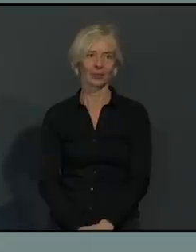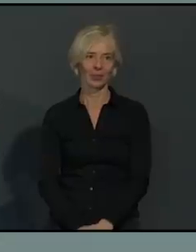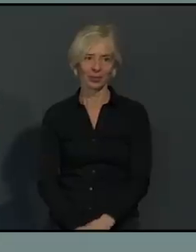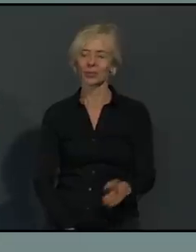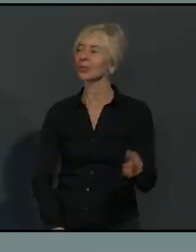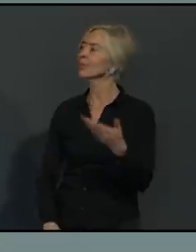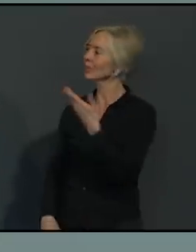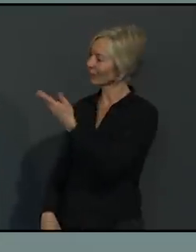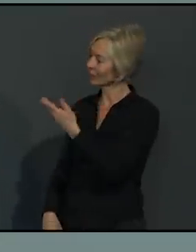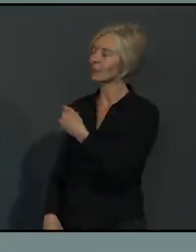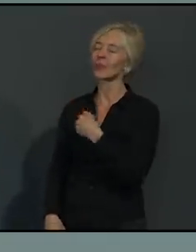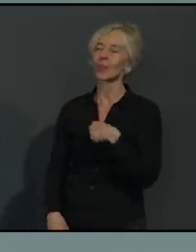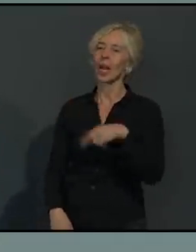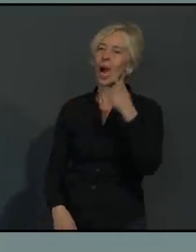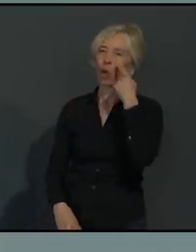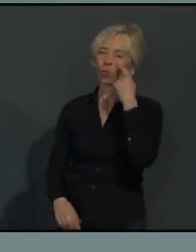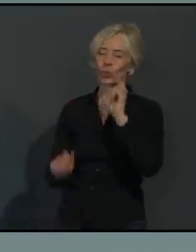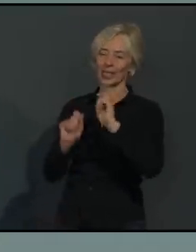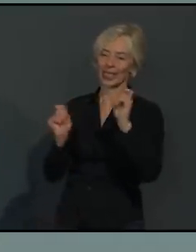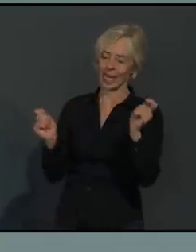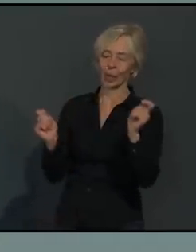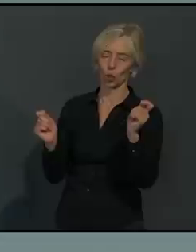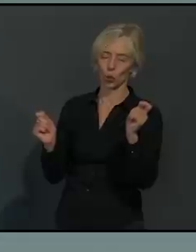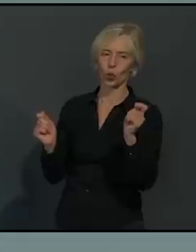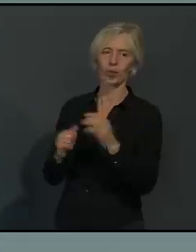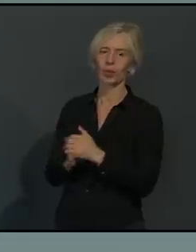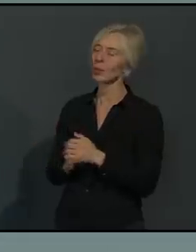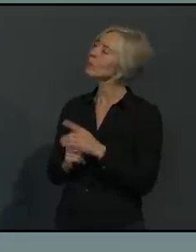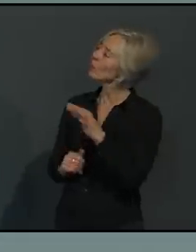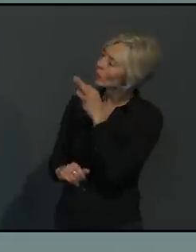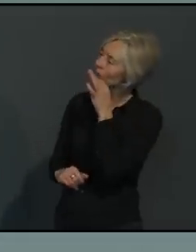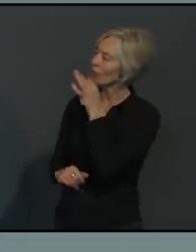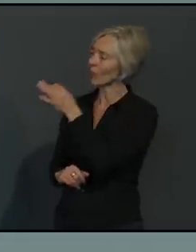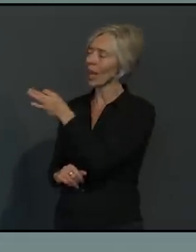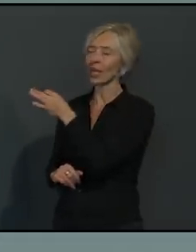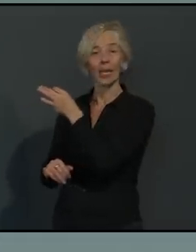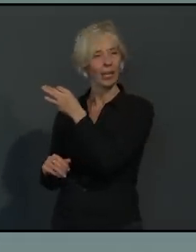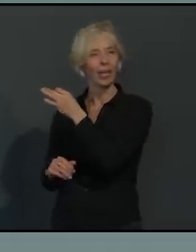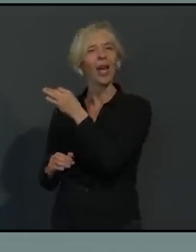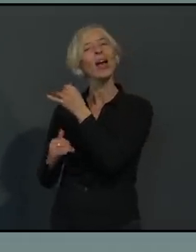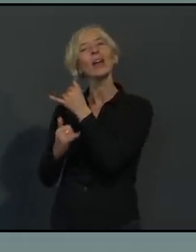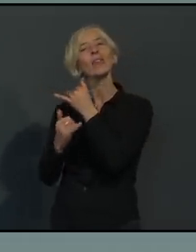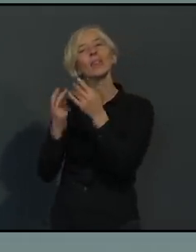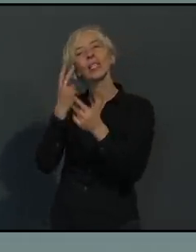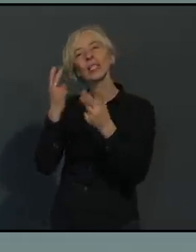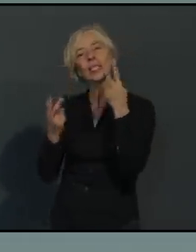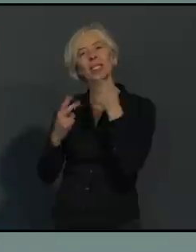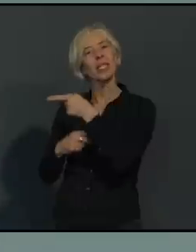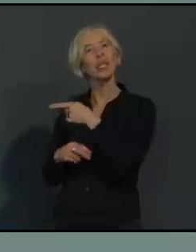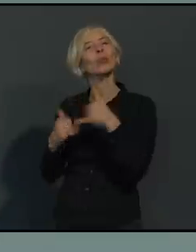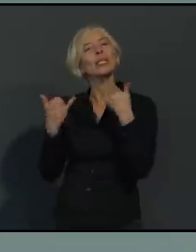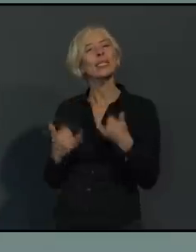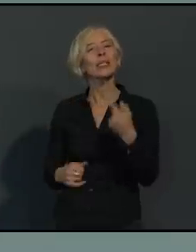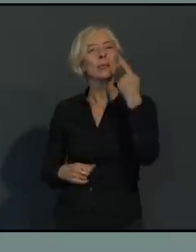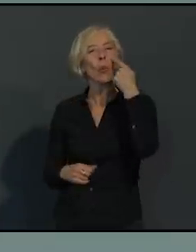Georg Heinzle, Augsburger Allgemeine. Wie sieht denn die Lage, Sie hatten es vorher schon mal angesprochen, im Gesundheitsamt im Moment aus, auch was die Kontaktnachverfolgung